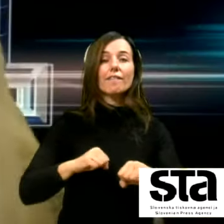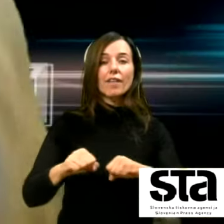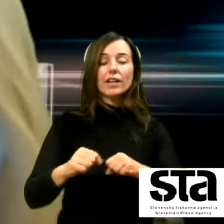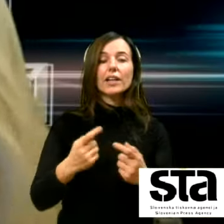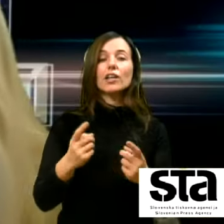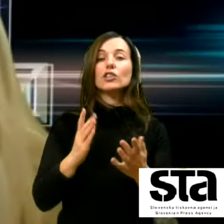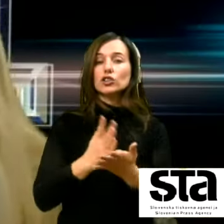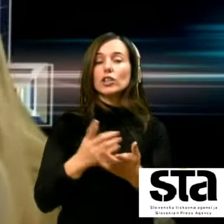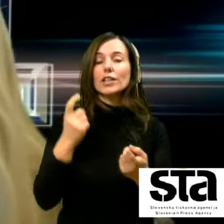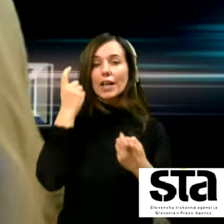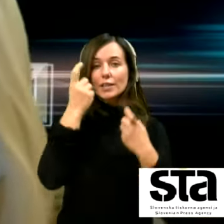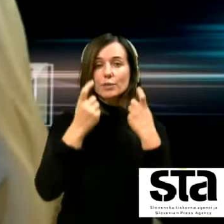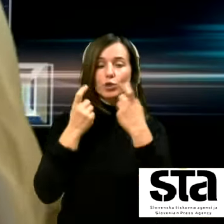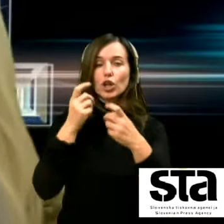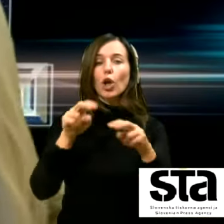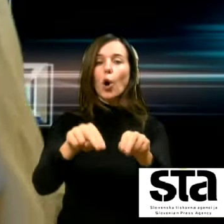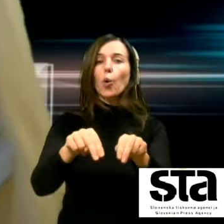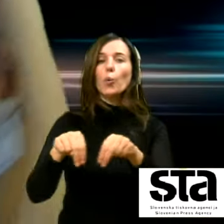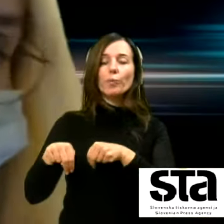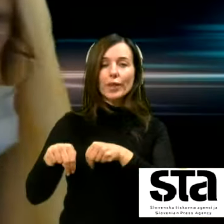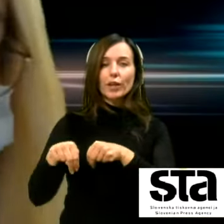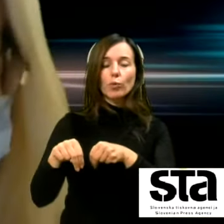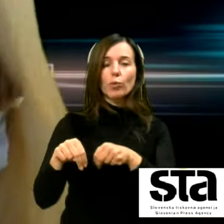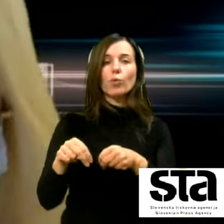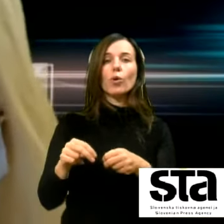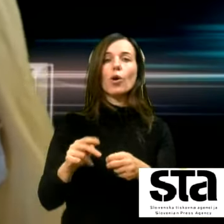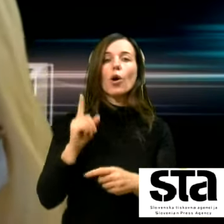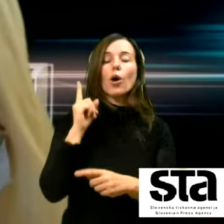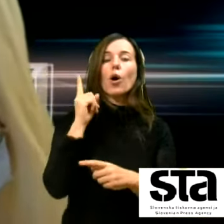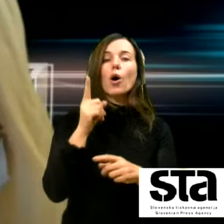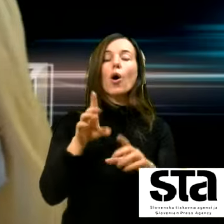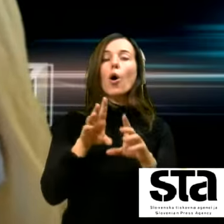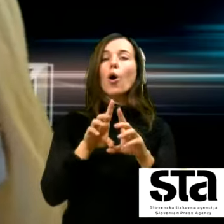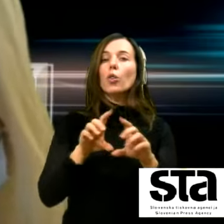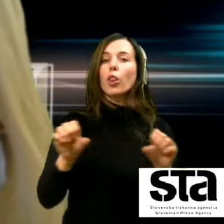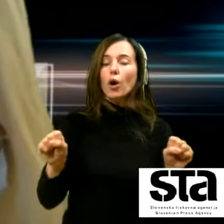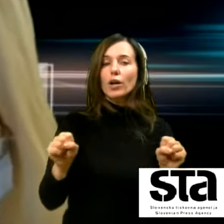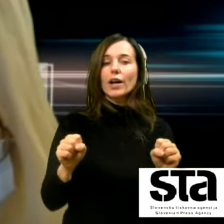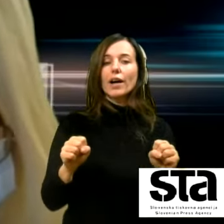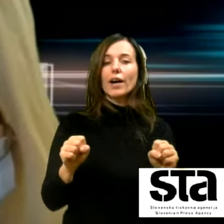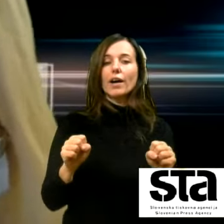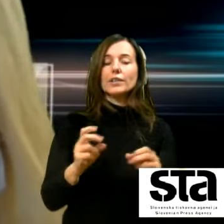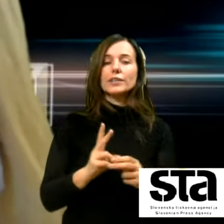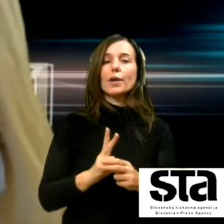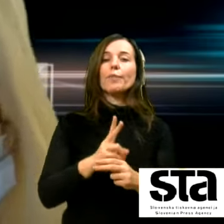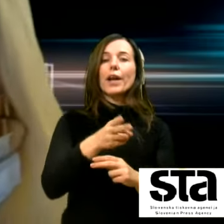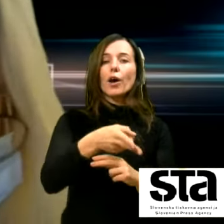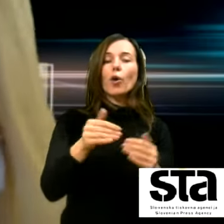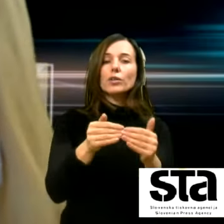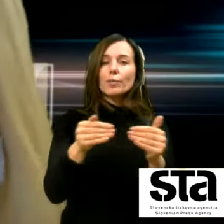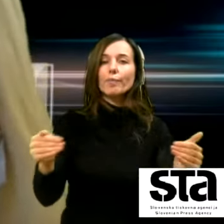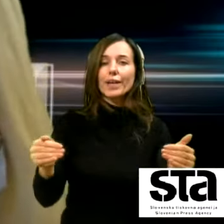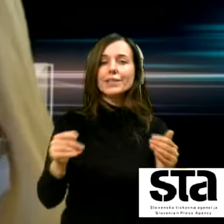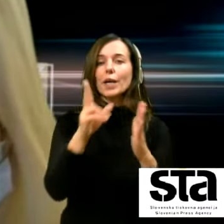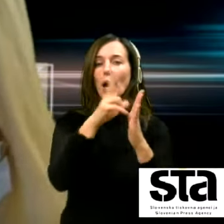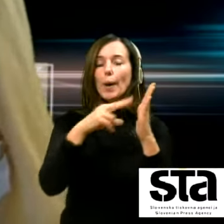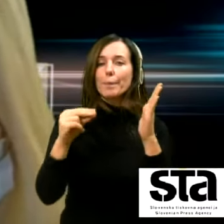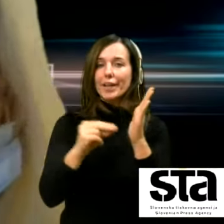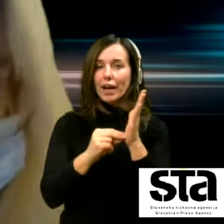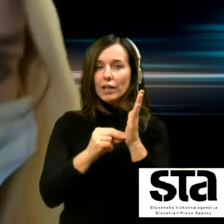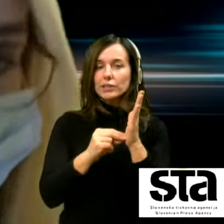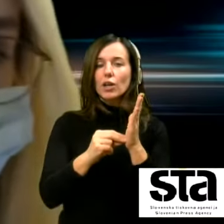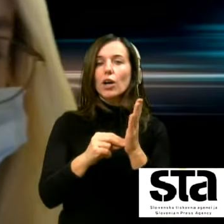razmišljala zdaj o tem umiku od roka o prečkanju občinskih mej za aplikacijo glede na to poplavo